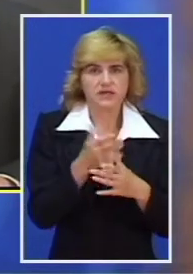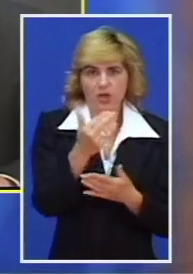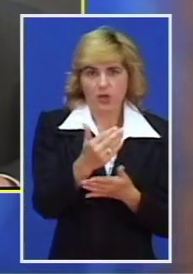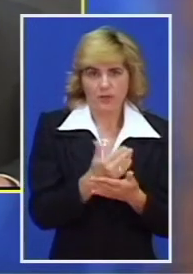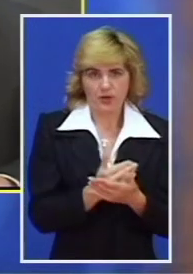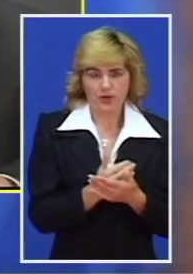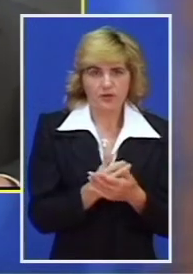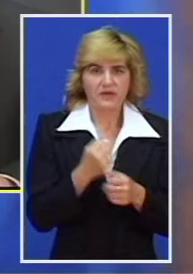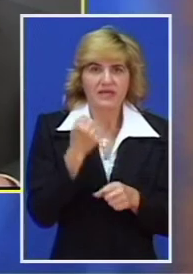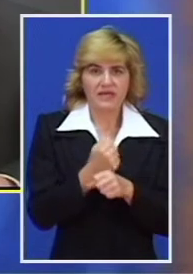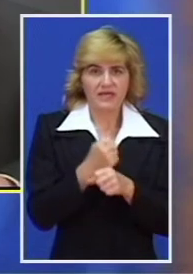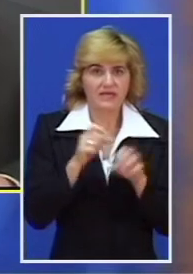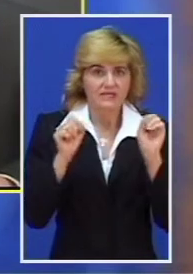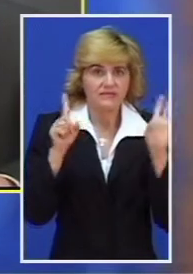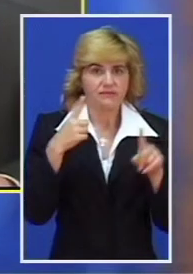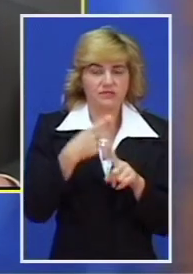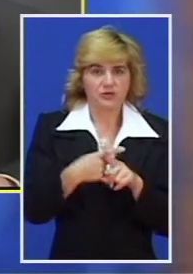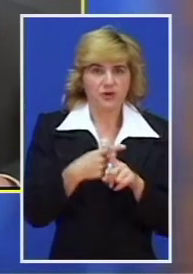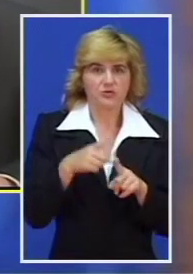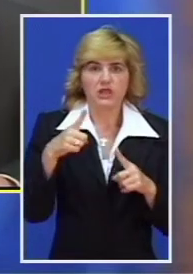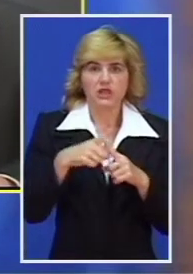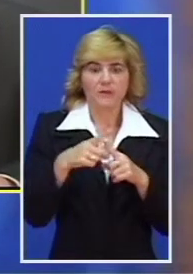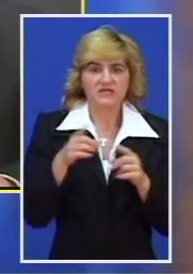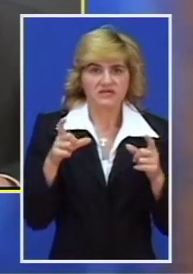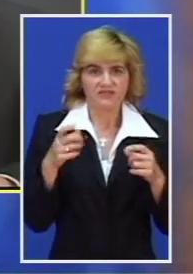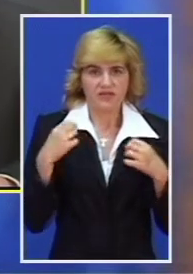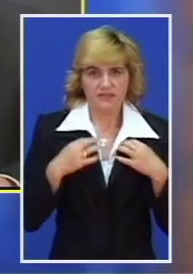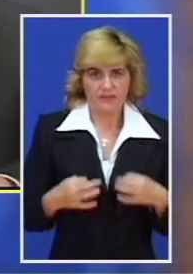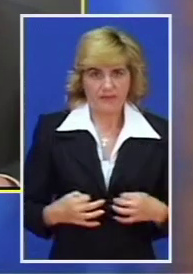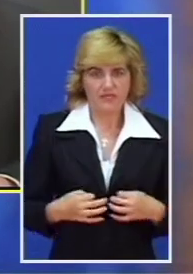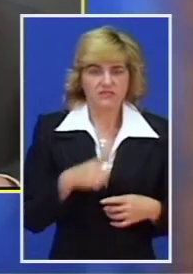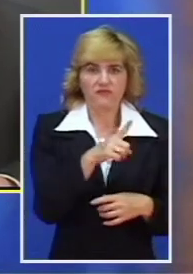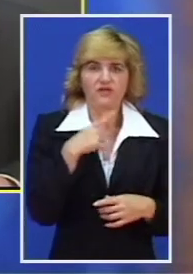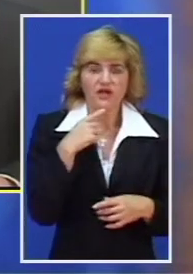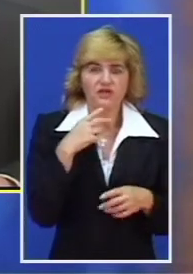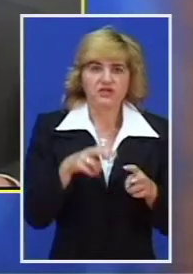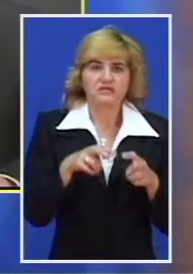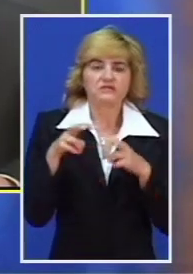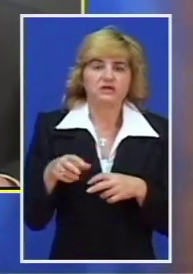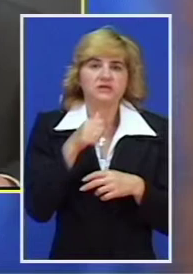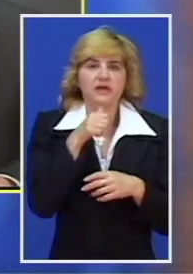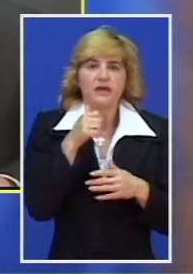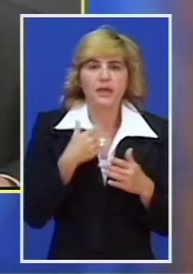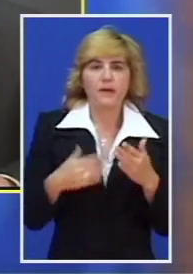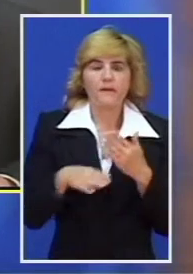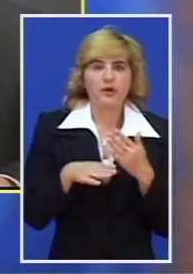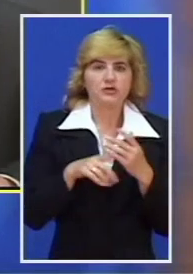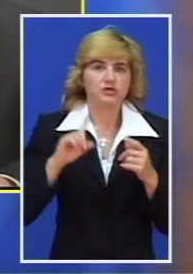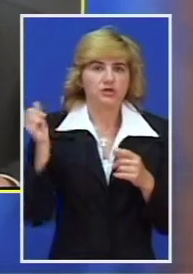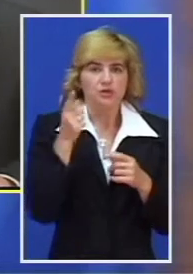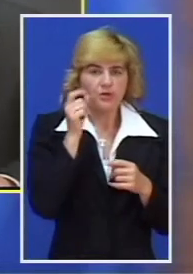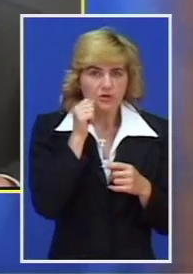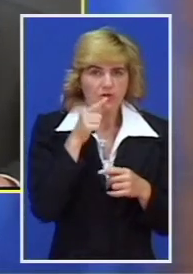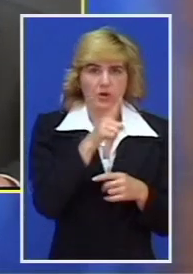opštinskog odbora G17+, Tomislav Stantić je istakao da je prilikom pripreme projekata izostala adekvatna podrška koalicijenih partnera.